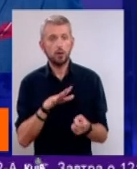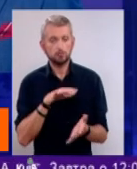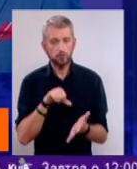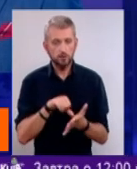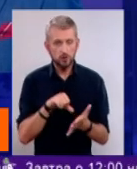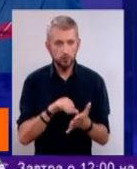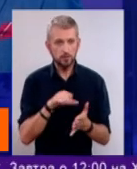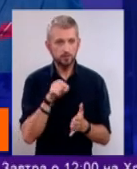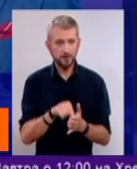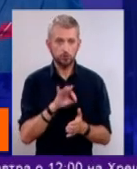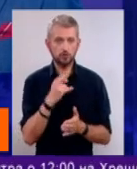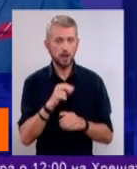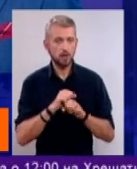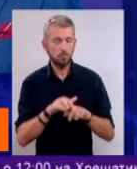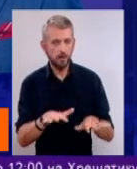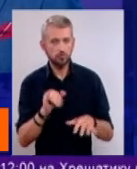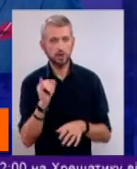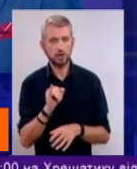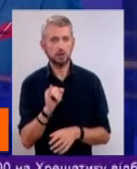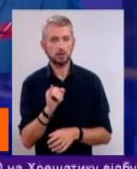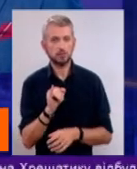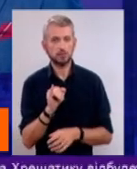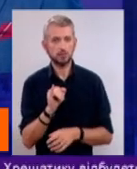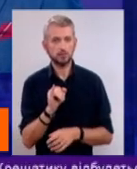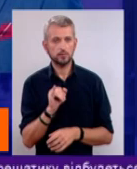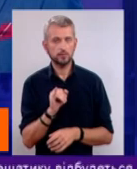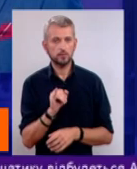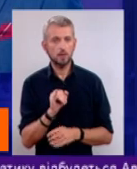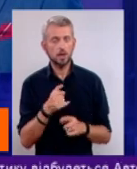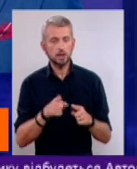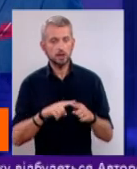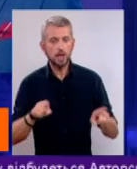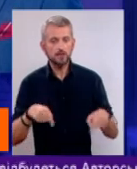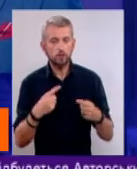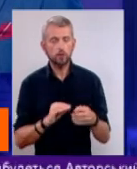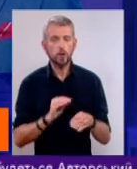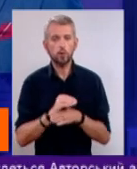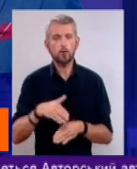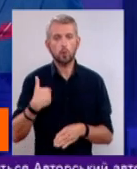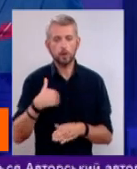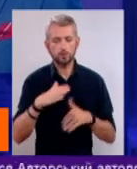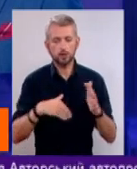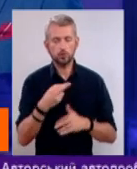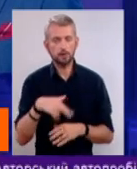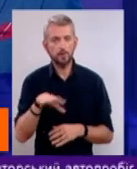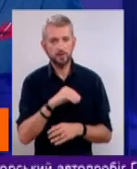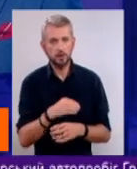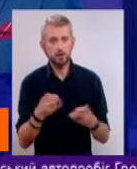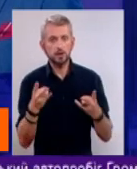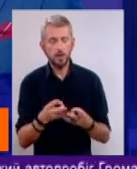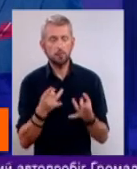в цих соціальних мережах, і це створить додаткову користь практично для всіх. Треба просто